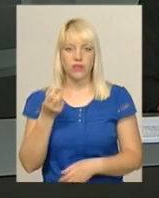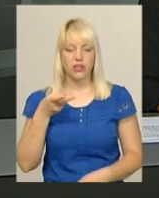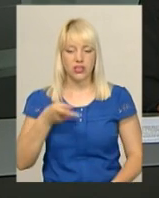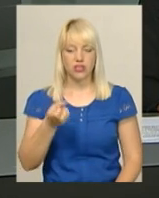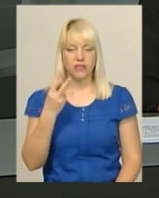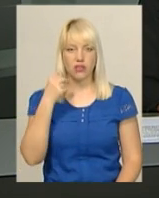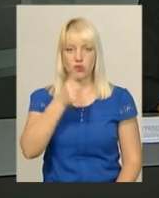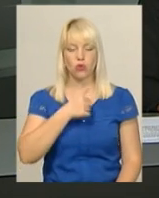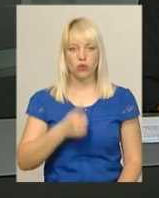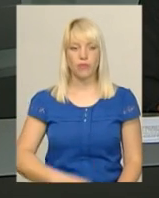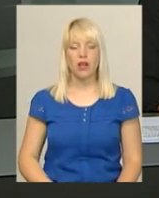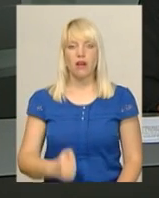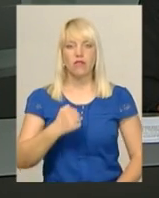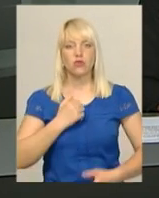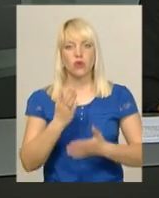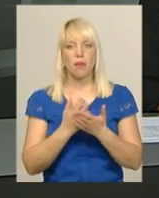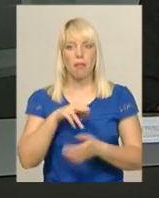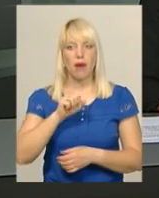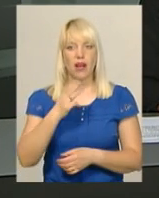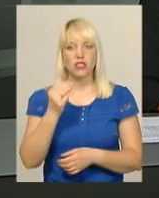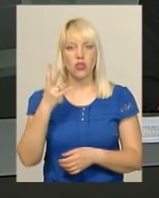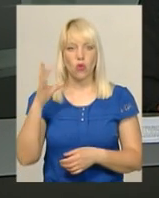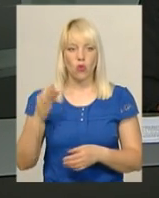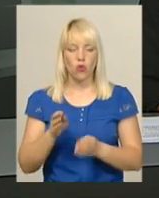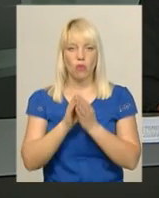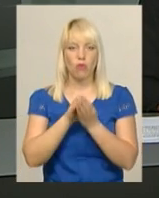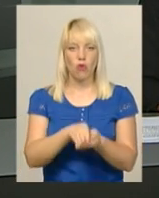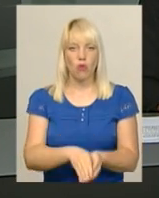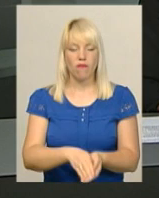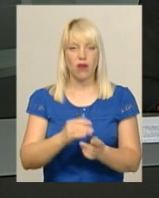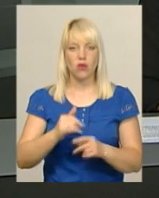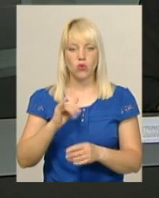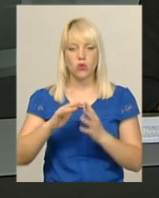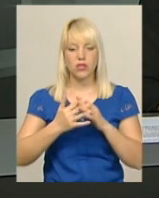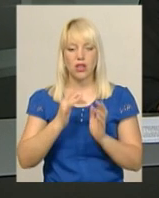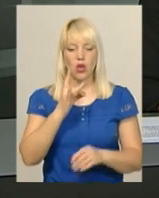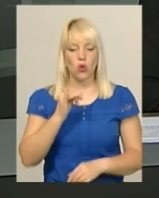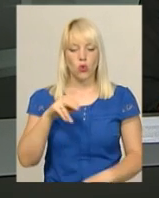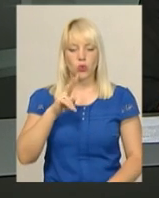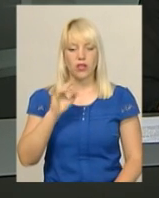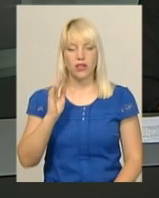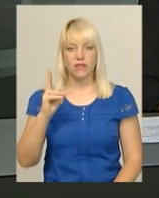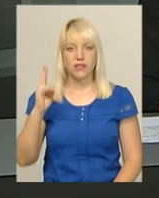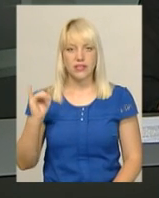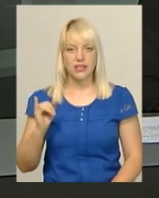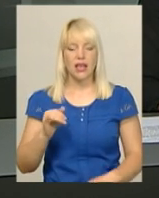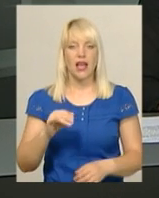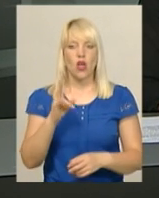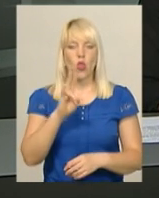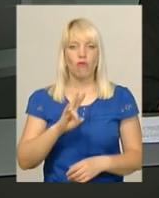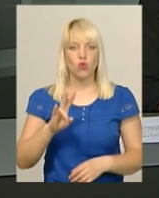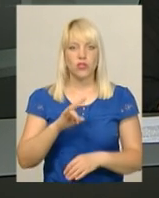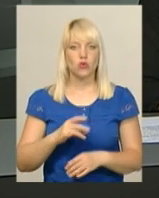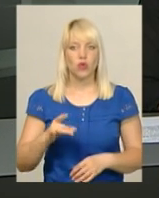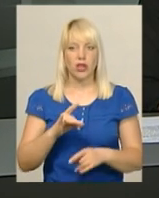Військовослужбовця Костянтина Паршенка, який загинув на Сході, поховають у п'ятницю у селі Рудківці Новоушицького району. Про це повідомила